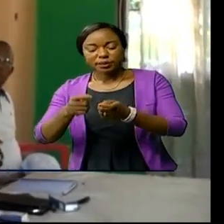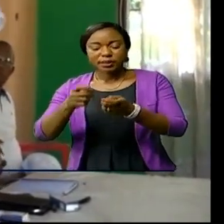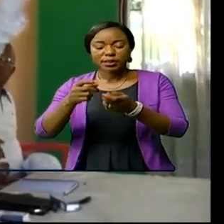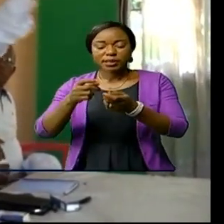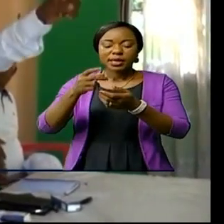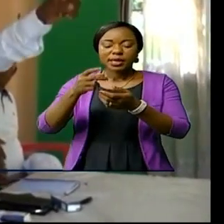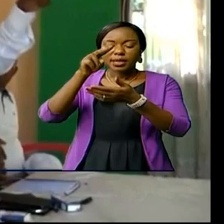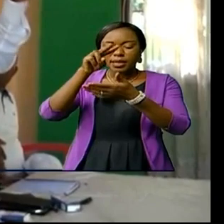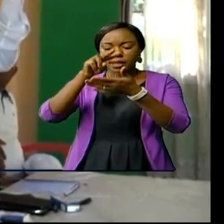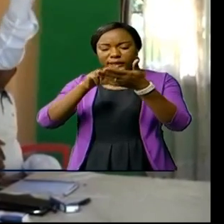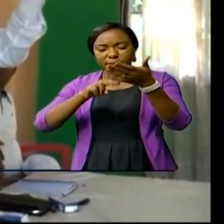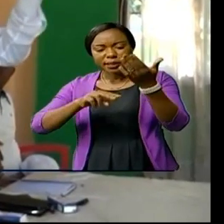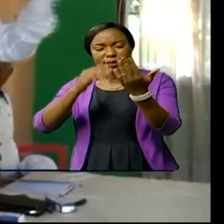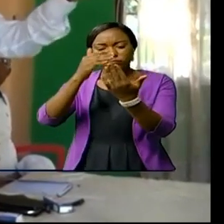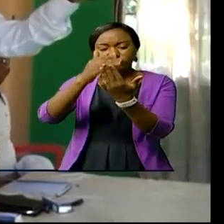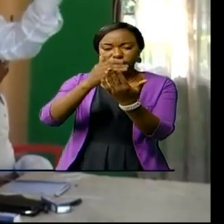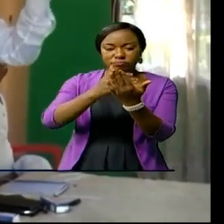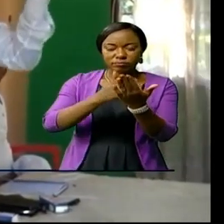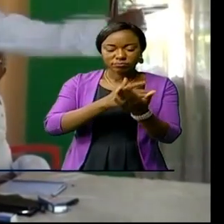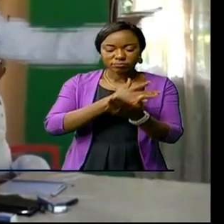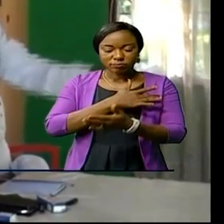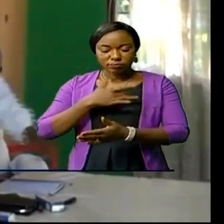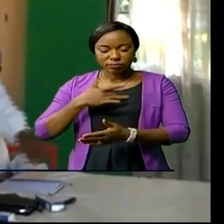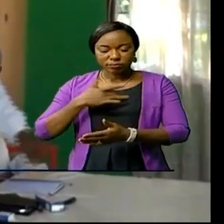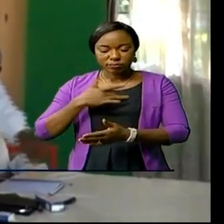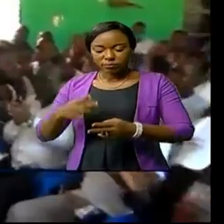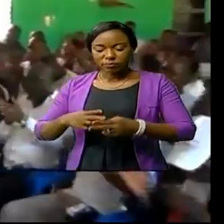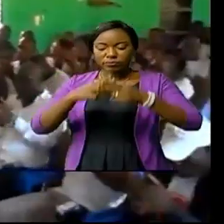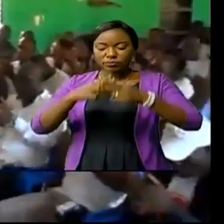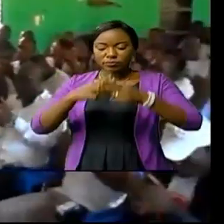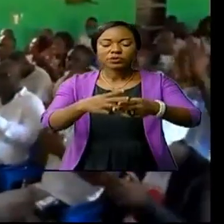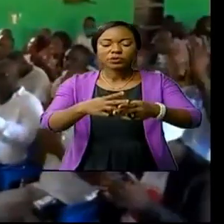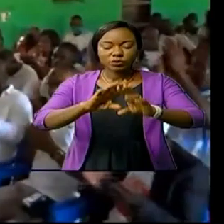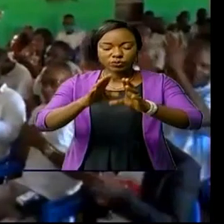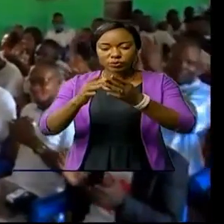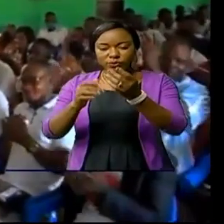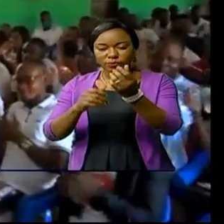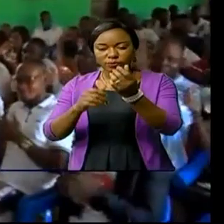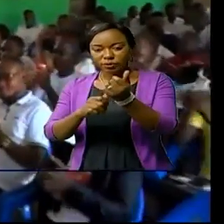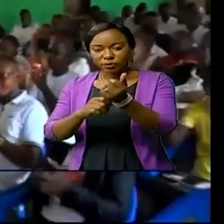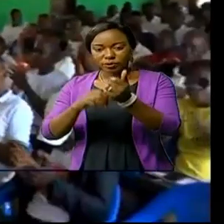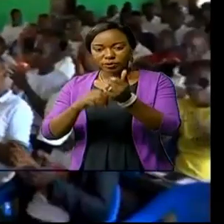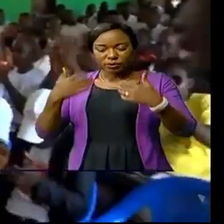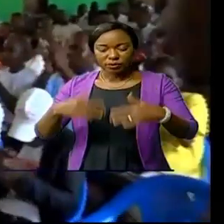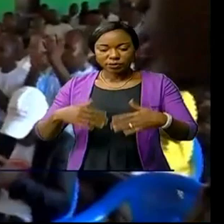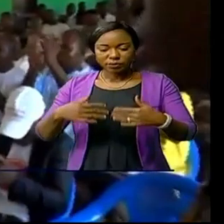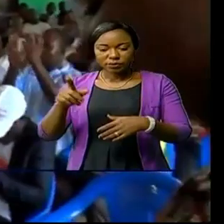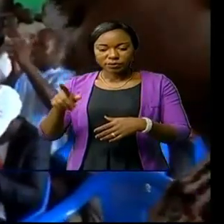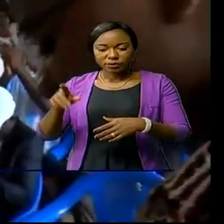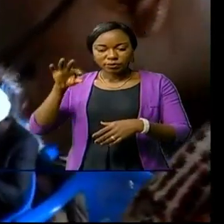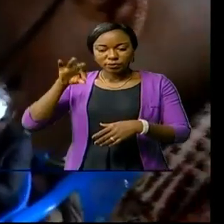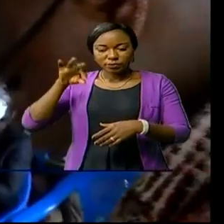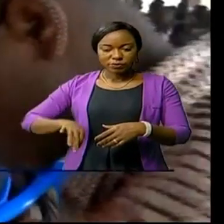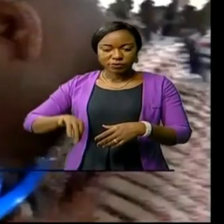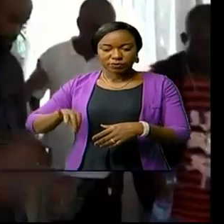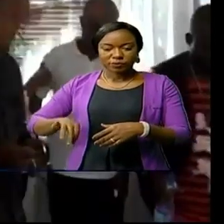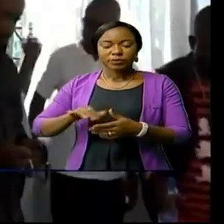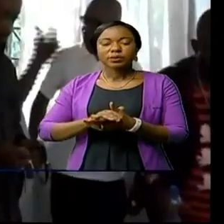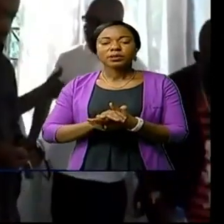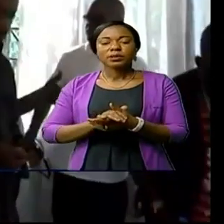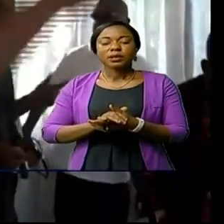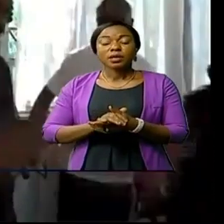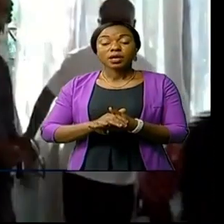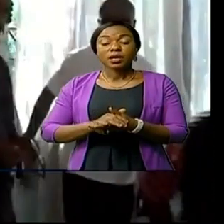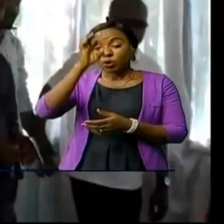de listes de nominés devant le public présent dans cette cérémonie. Profitons de cette occasion, l